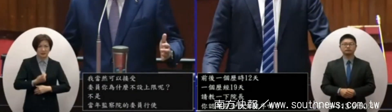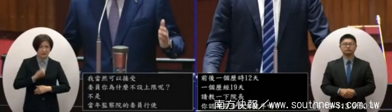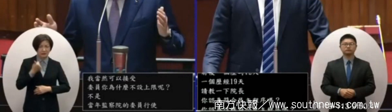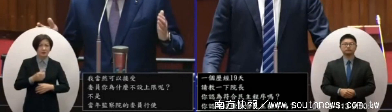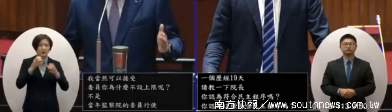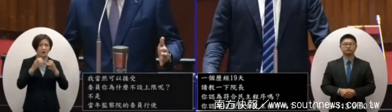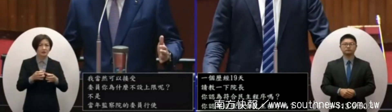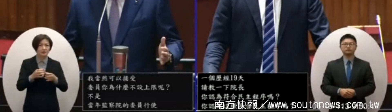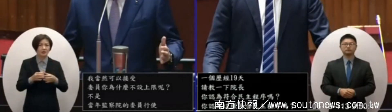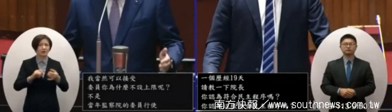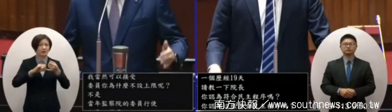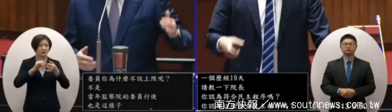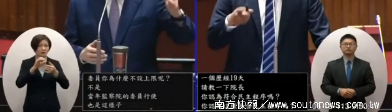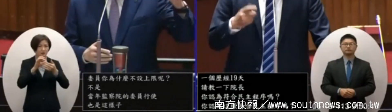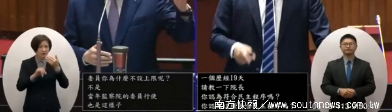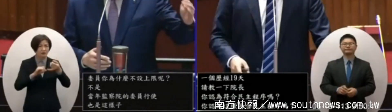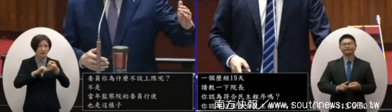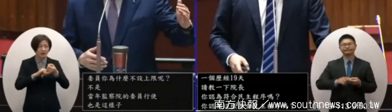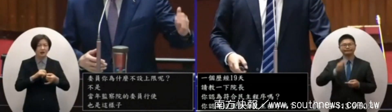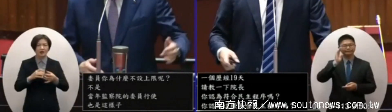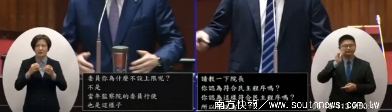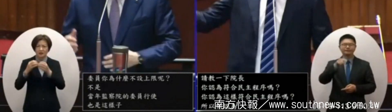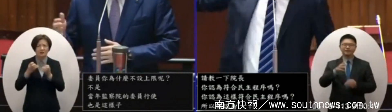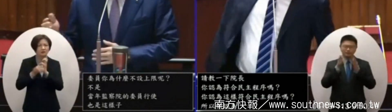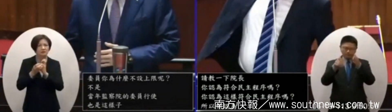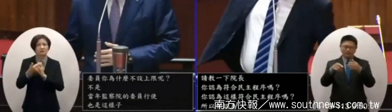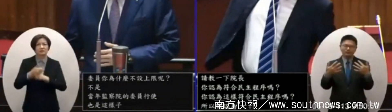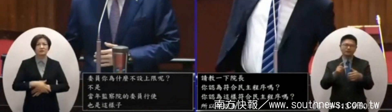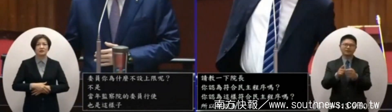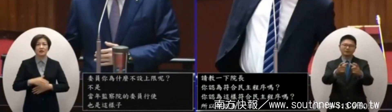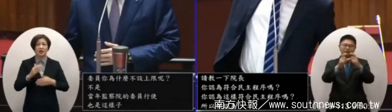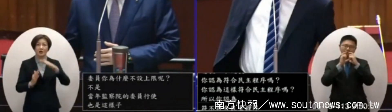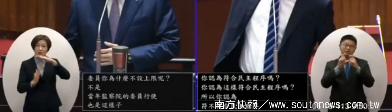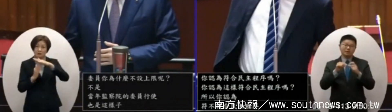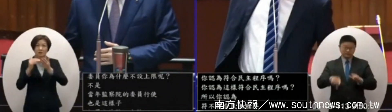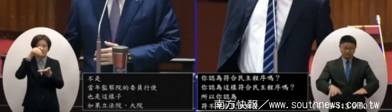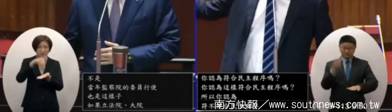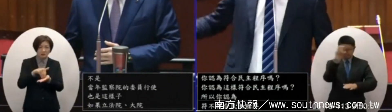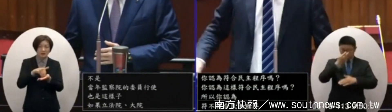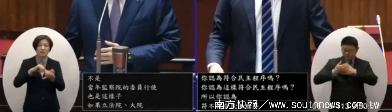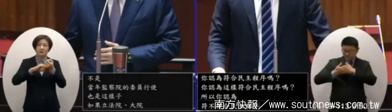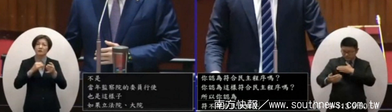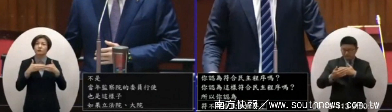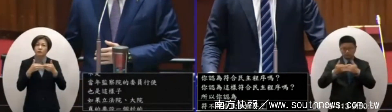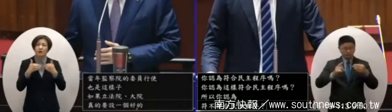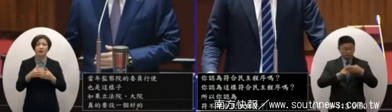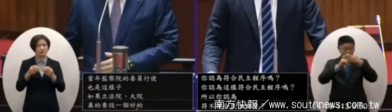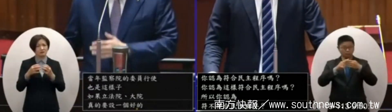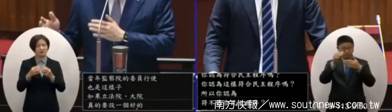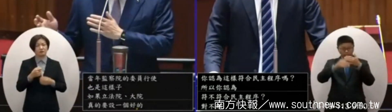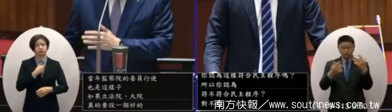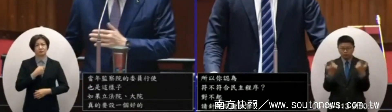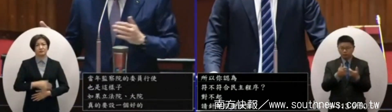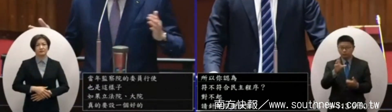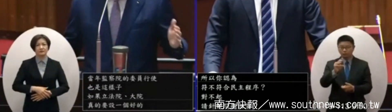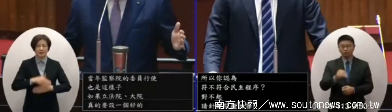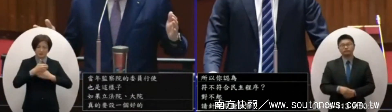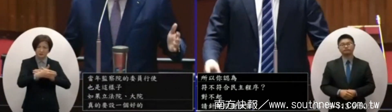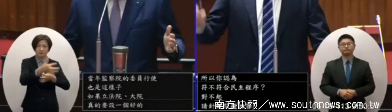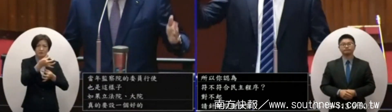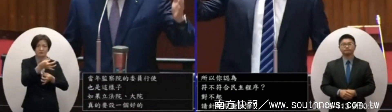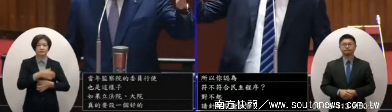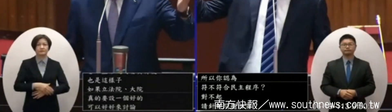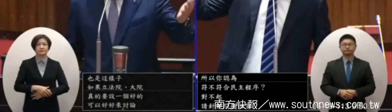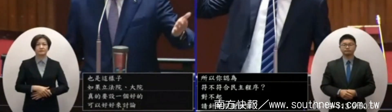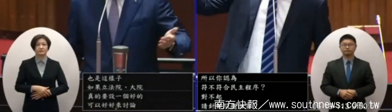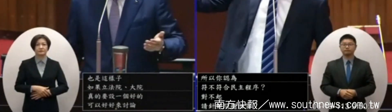設一個好的可以好好的來討論要不要設上限要不要設下這樣子的審查有沒有符合民主程序程序要完整